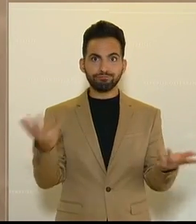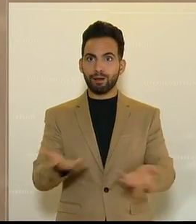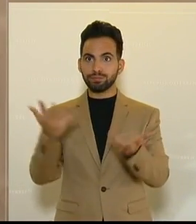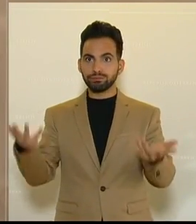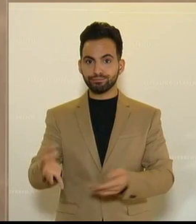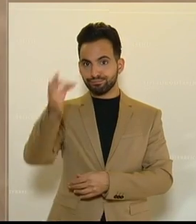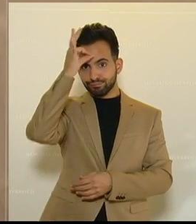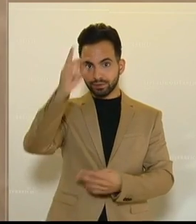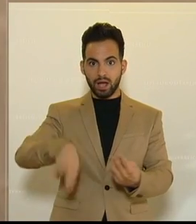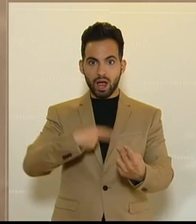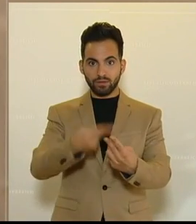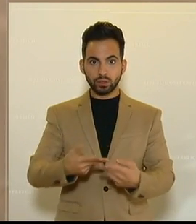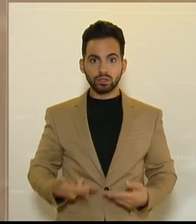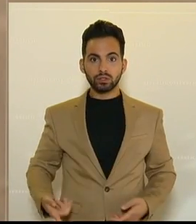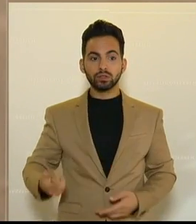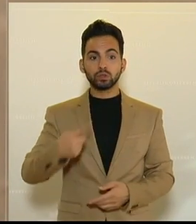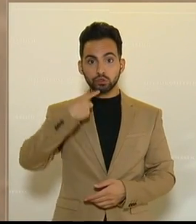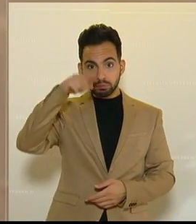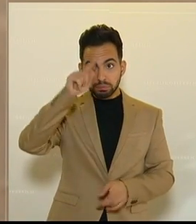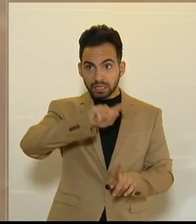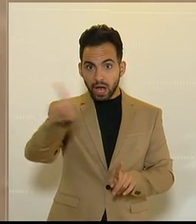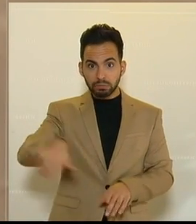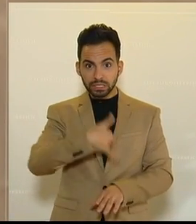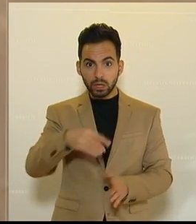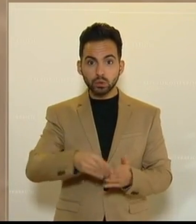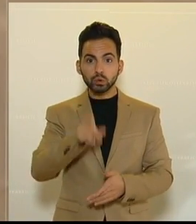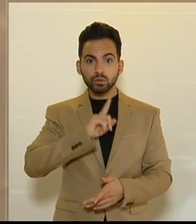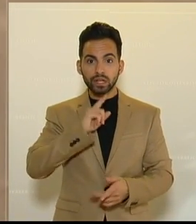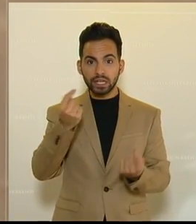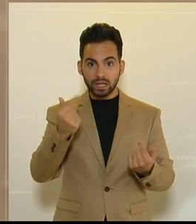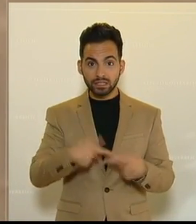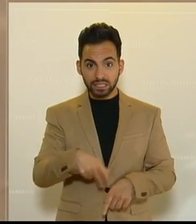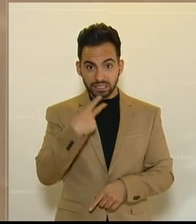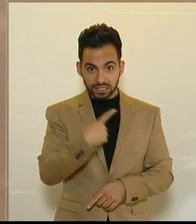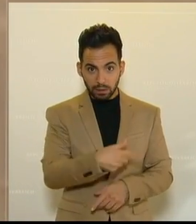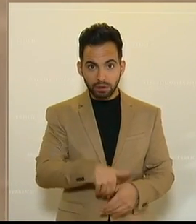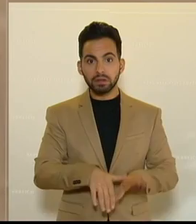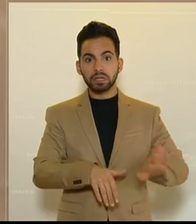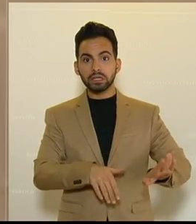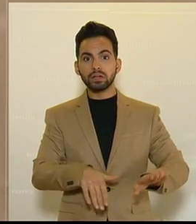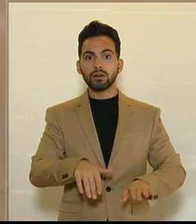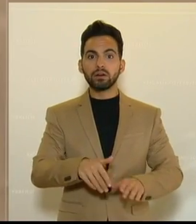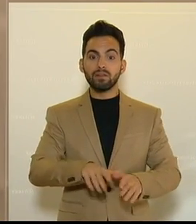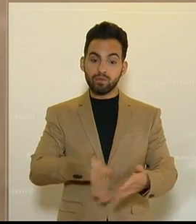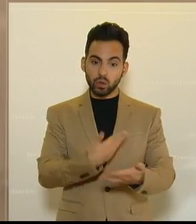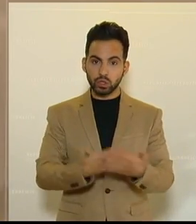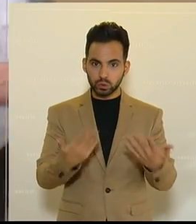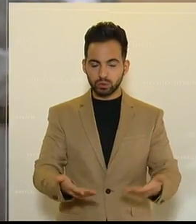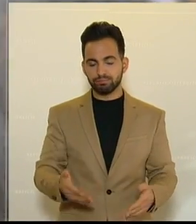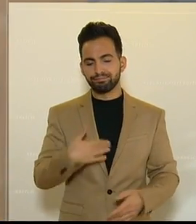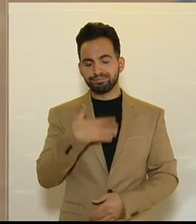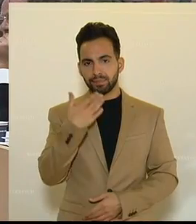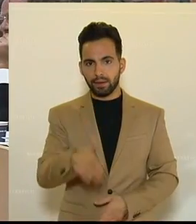können wahrscheinlich. Und die Spitäler haben weiterhin zu wenig Geld, so viel zur Haltbarkeit ihres Voranschlags. Danke.